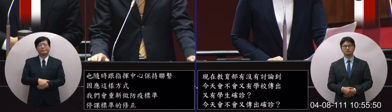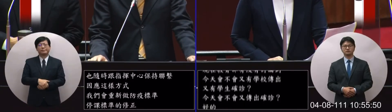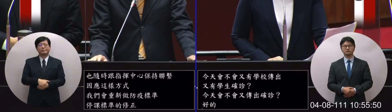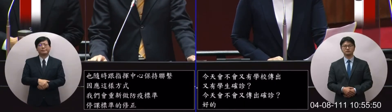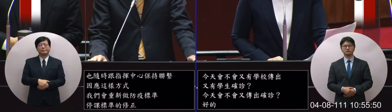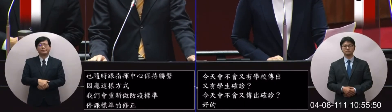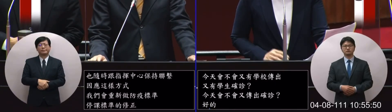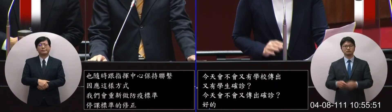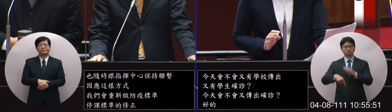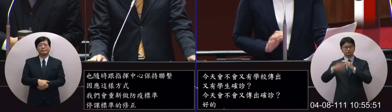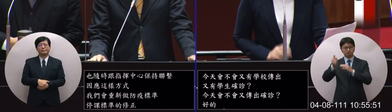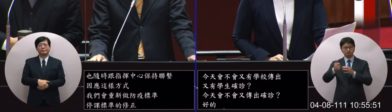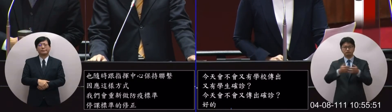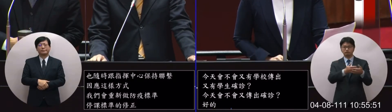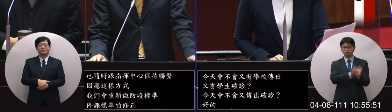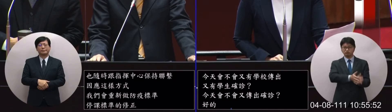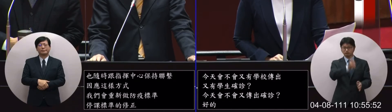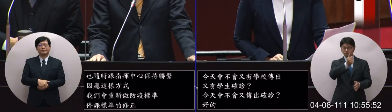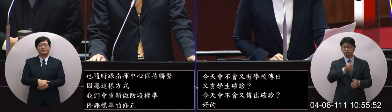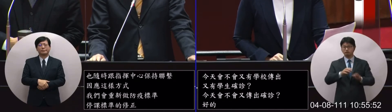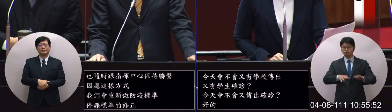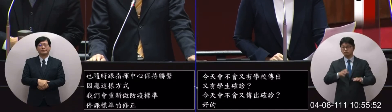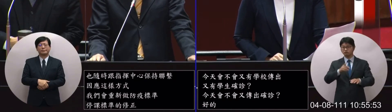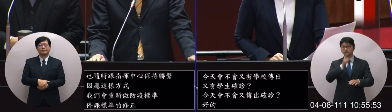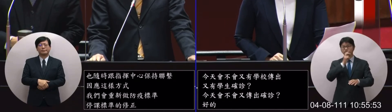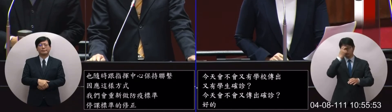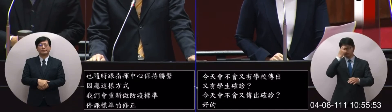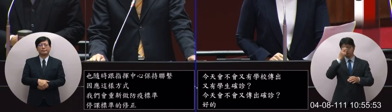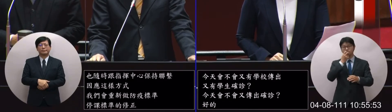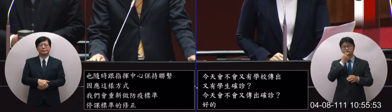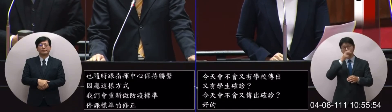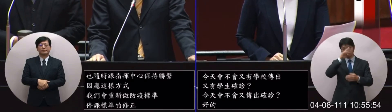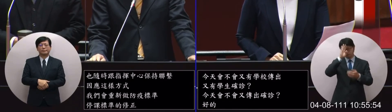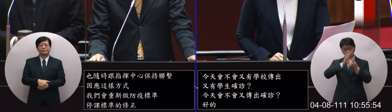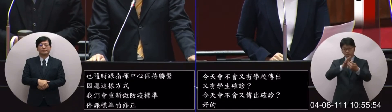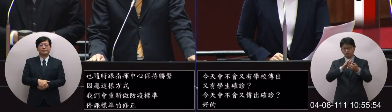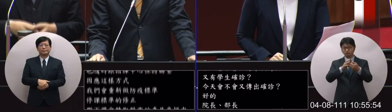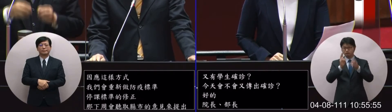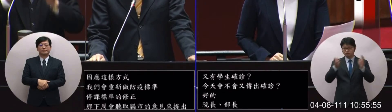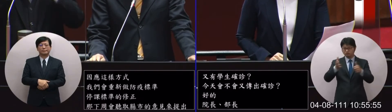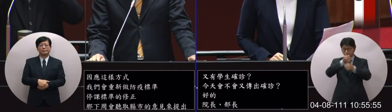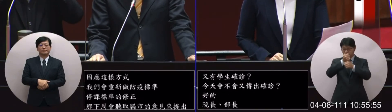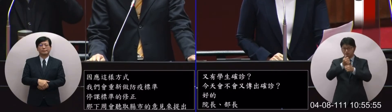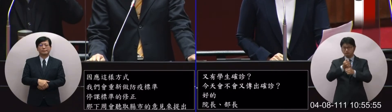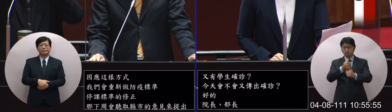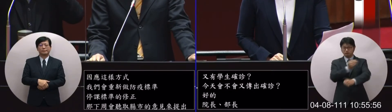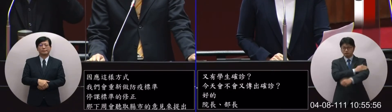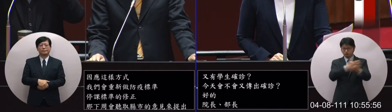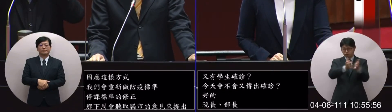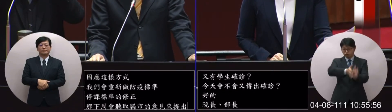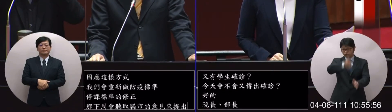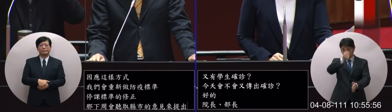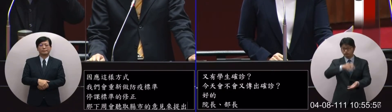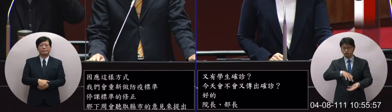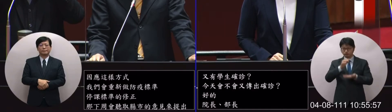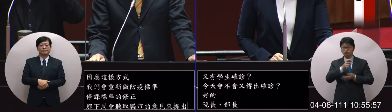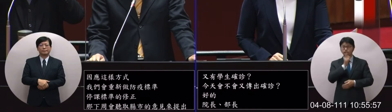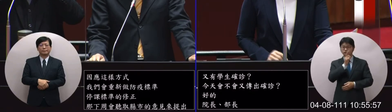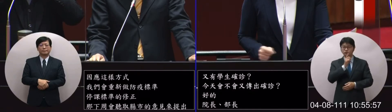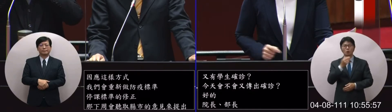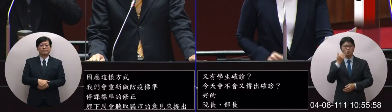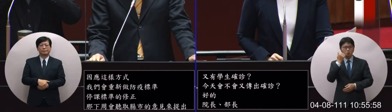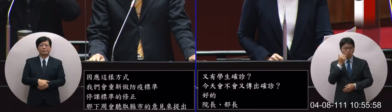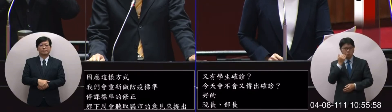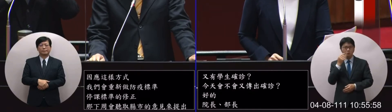院長 部長因為指揮中心的衛福部陳時中部長特別有提到如果說這情